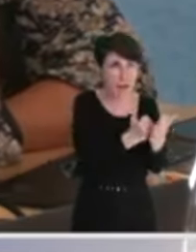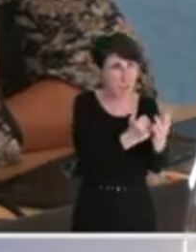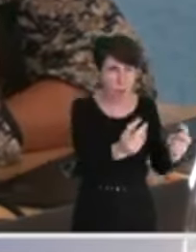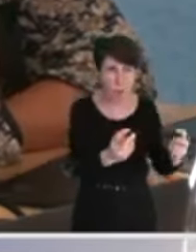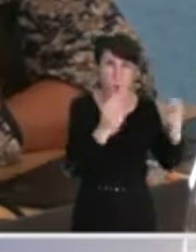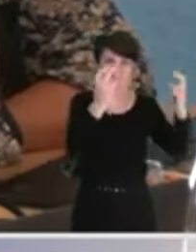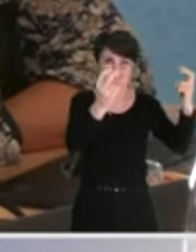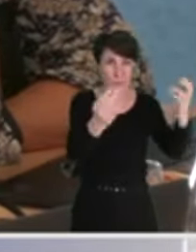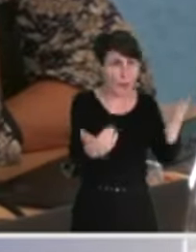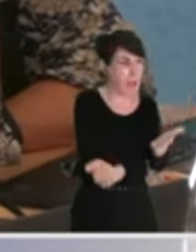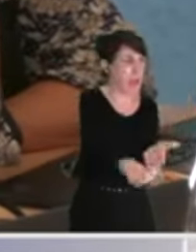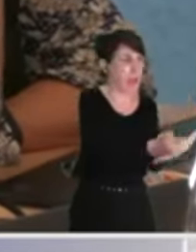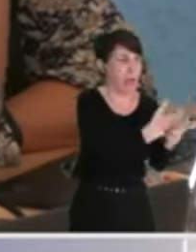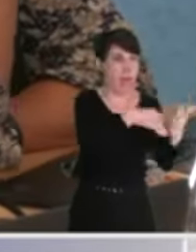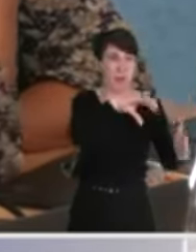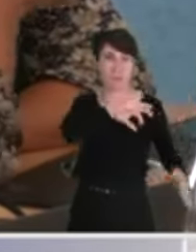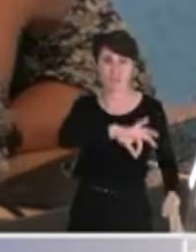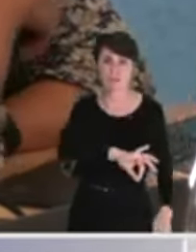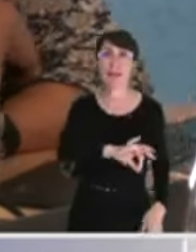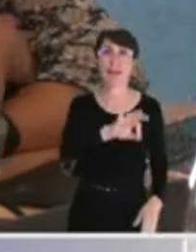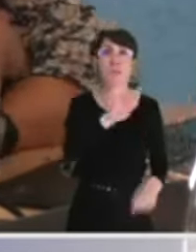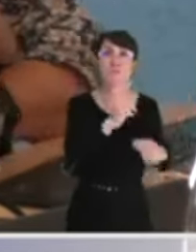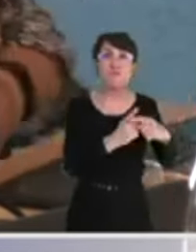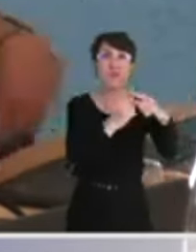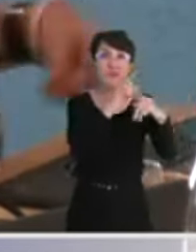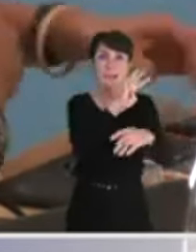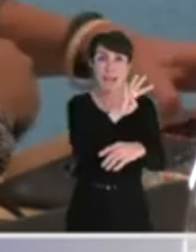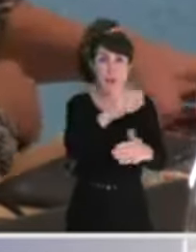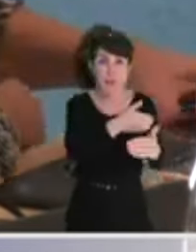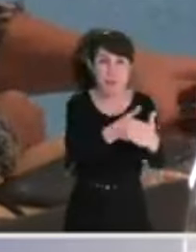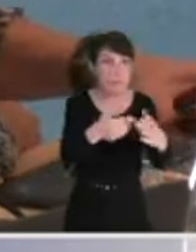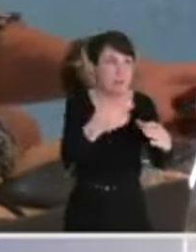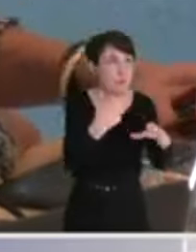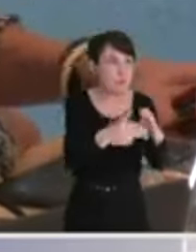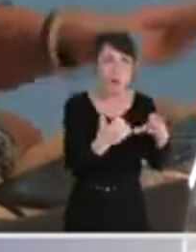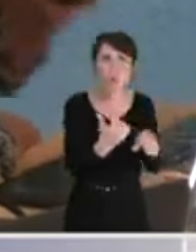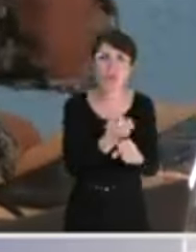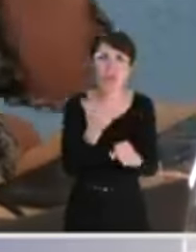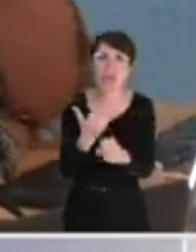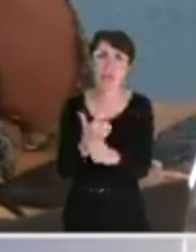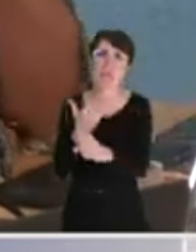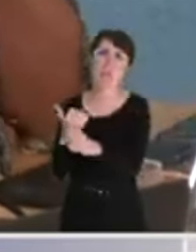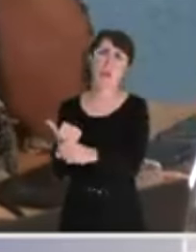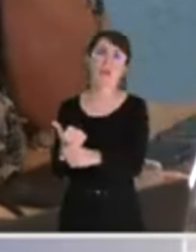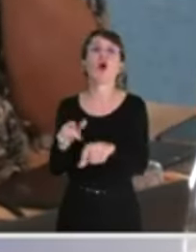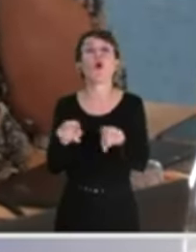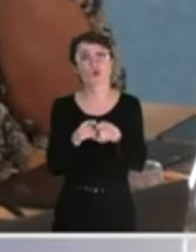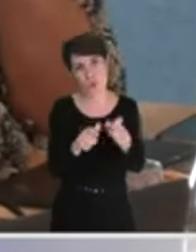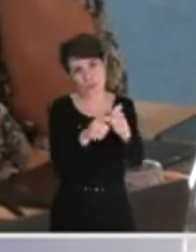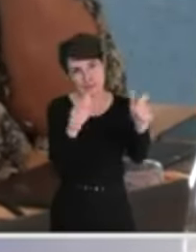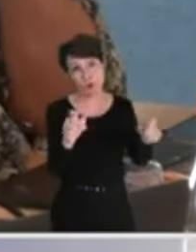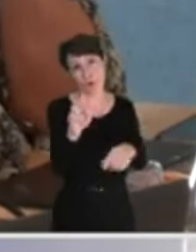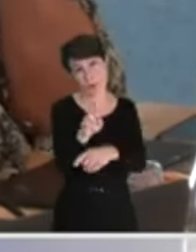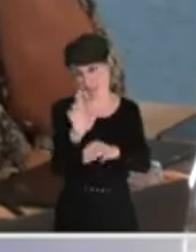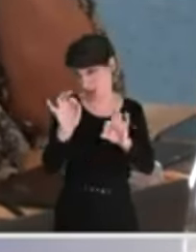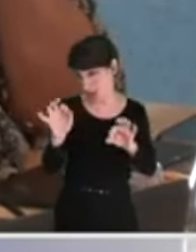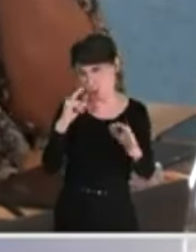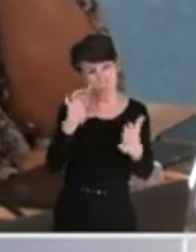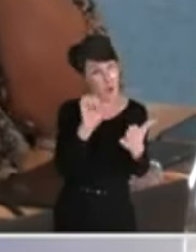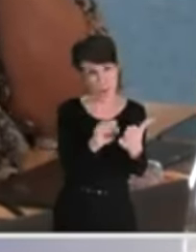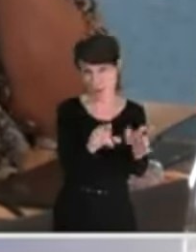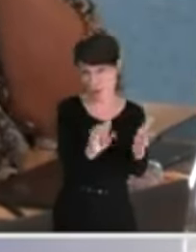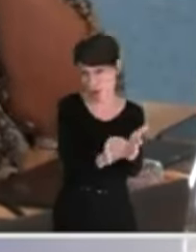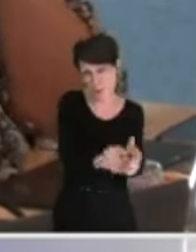millions d'impôts récurrents que vous percevez chaque année. Et moi aussi, j'avais relevé Richardson, je ne le recite pas, mais